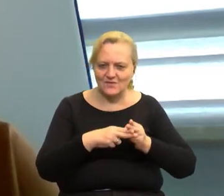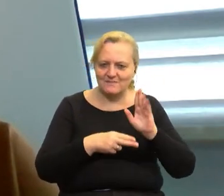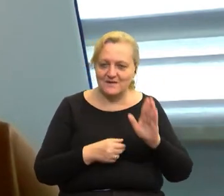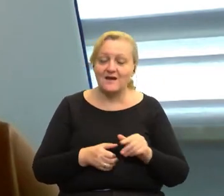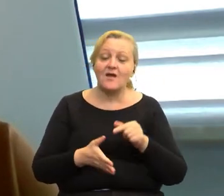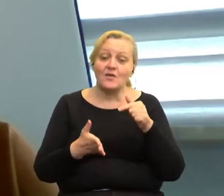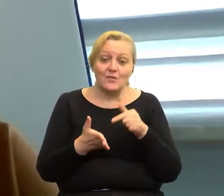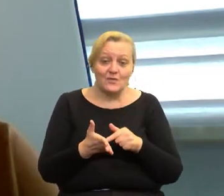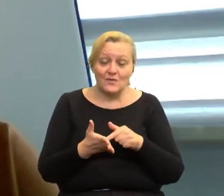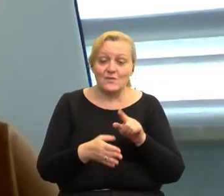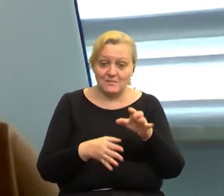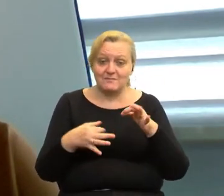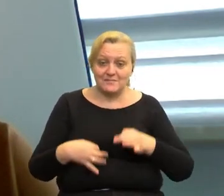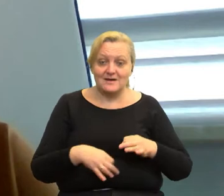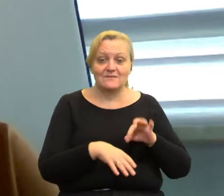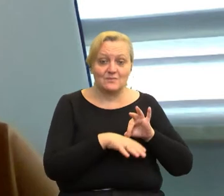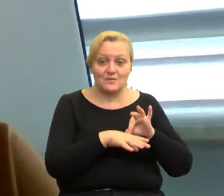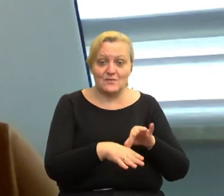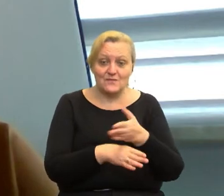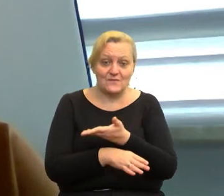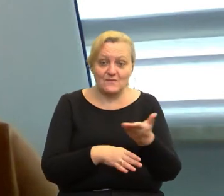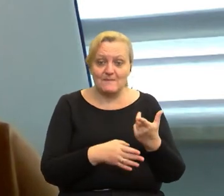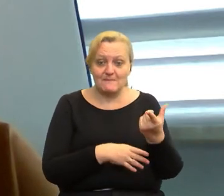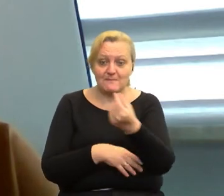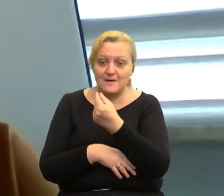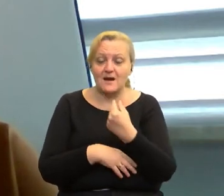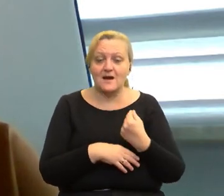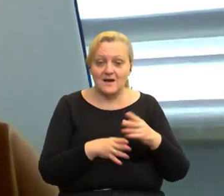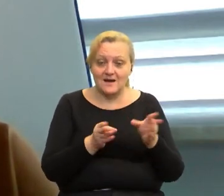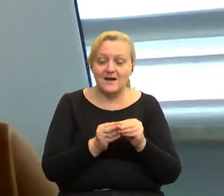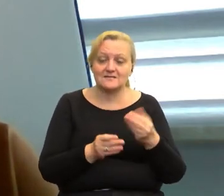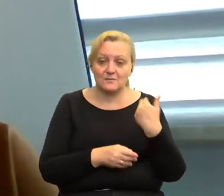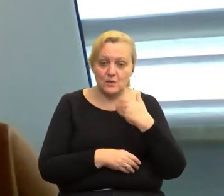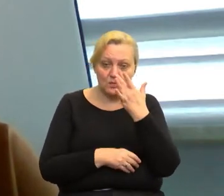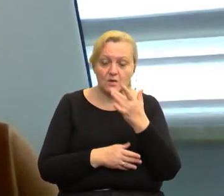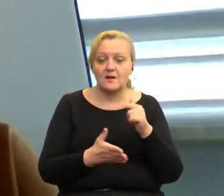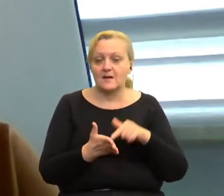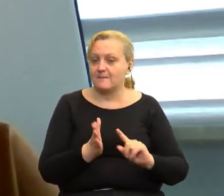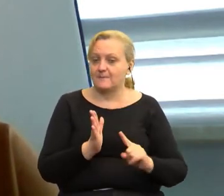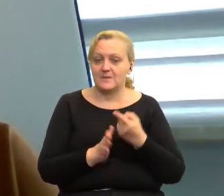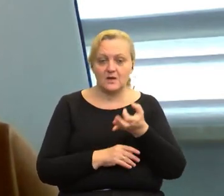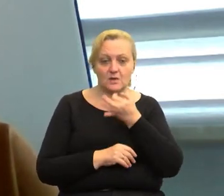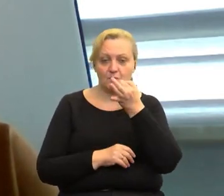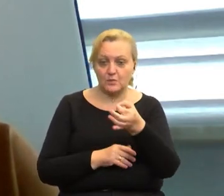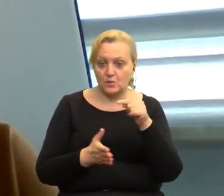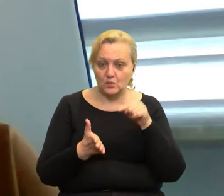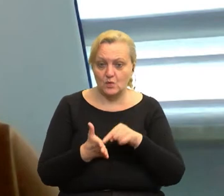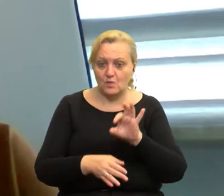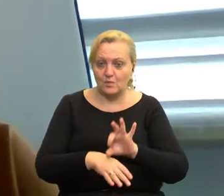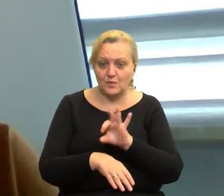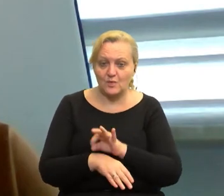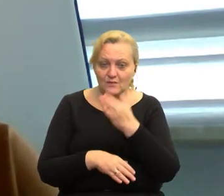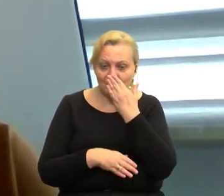które prowadzicie Państwo wspólnie z partnerami z Białorusi. I już pada właśnie pierwsze pytanie w związku z tym